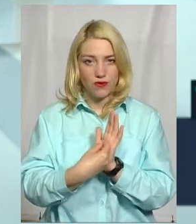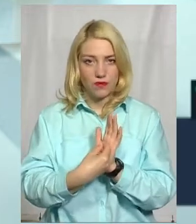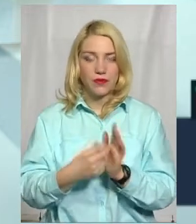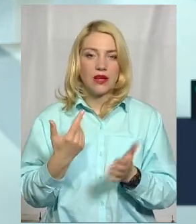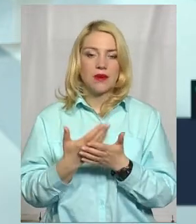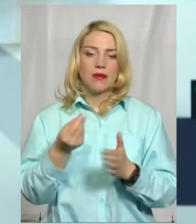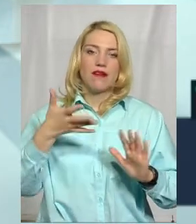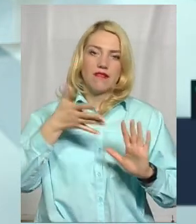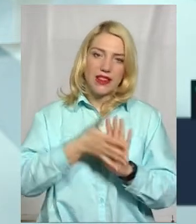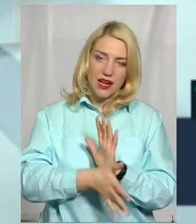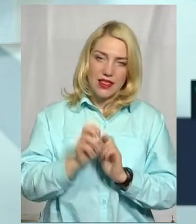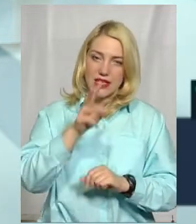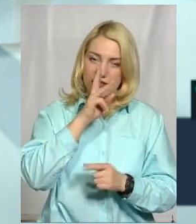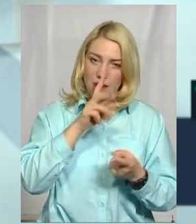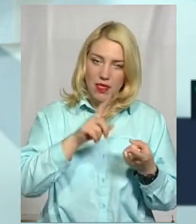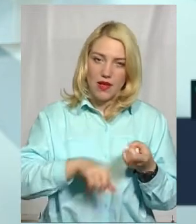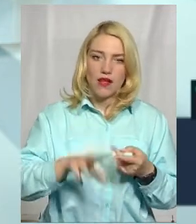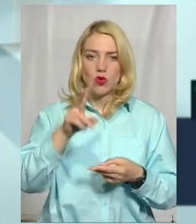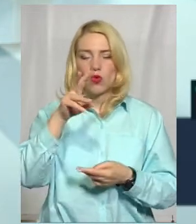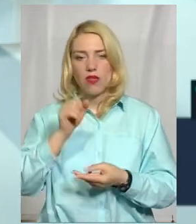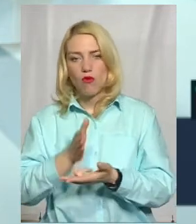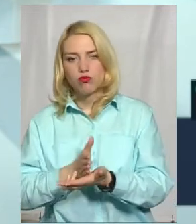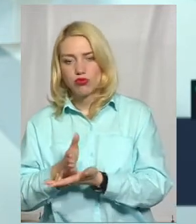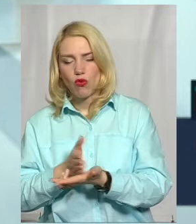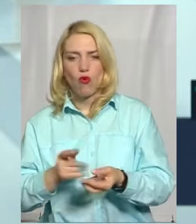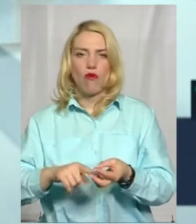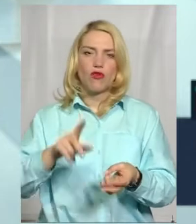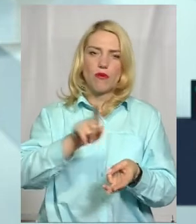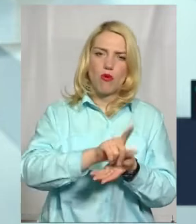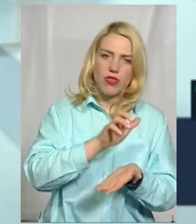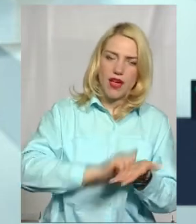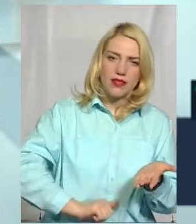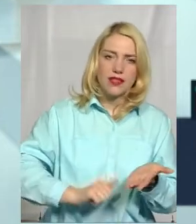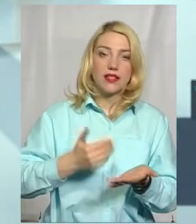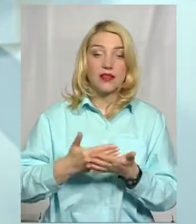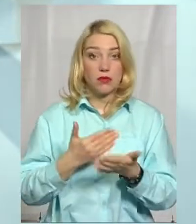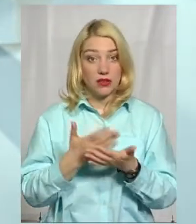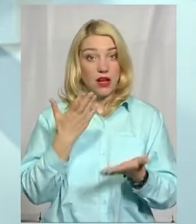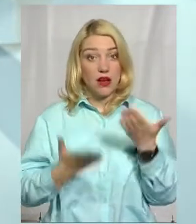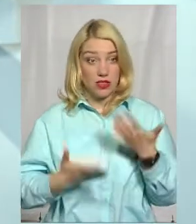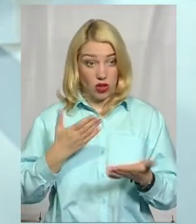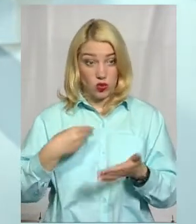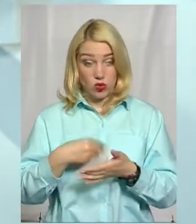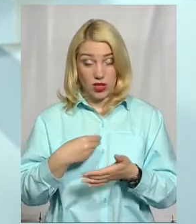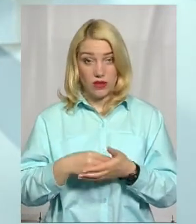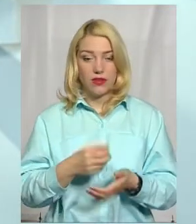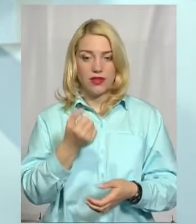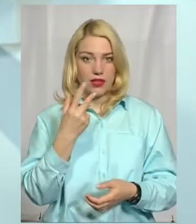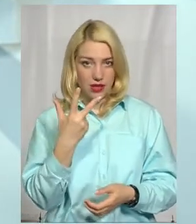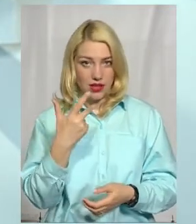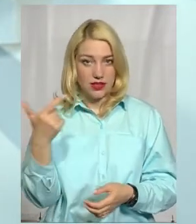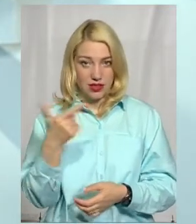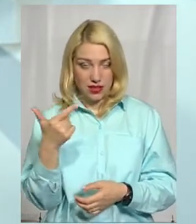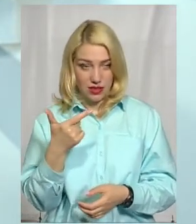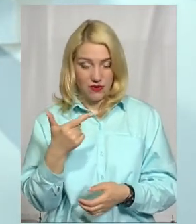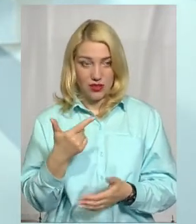витрати на заробітну плату, на обслуговування і так далі, на податки. Тобто якщо тариф у 13, наприклад, гривень,